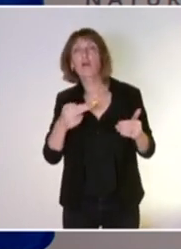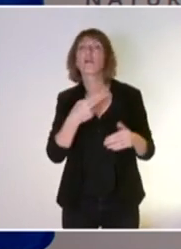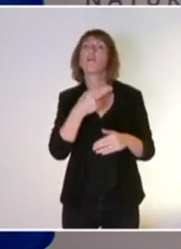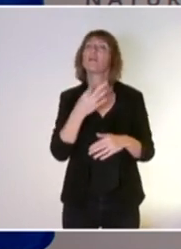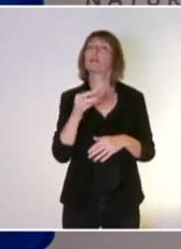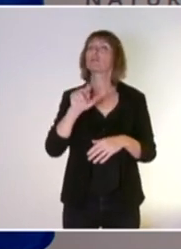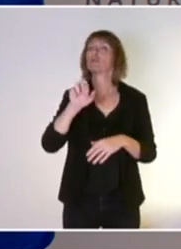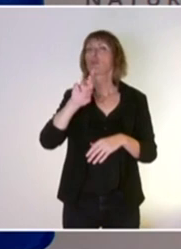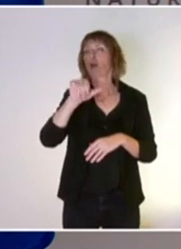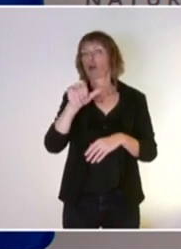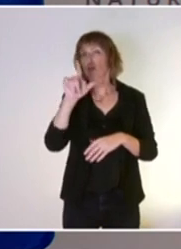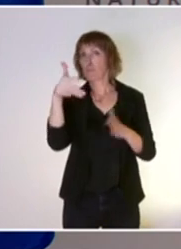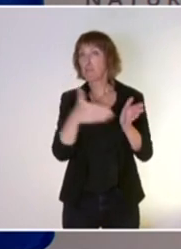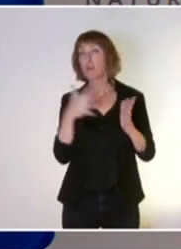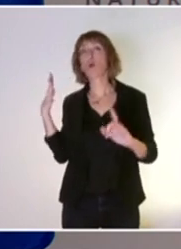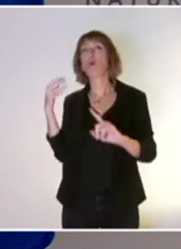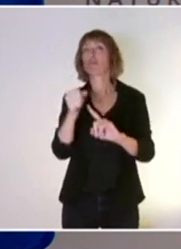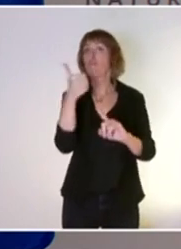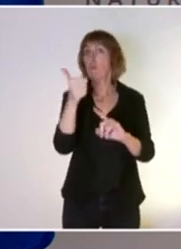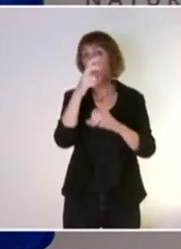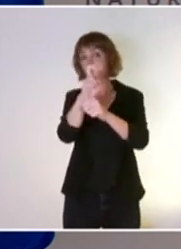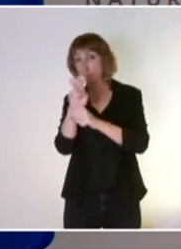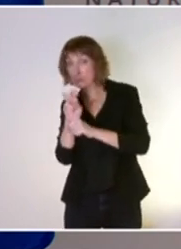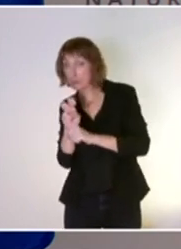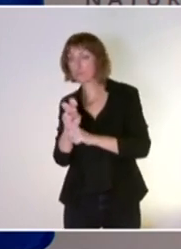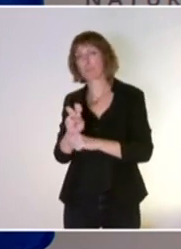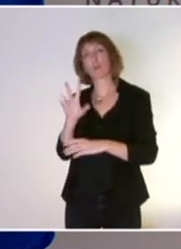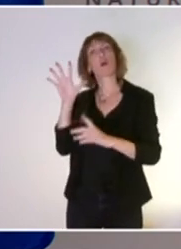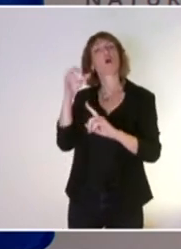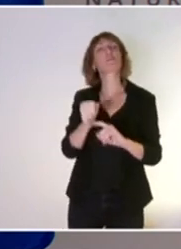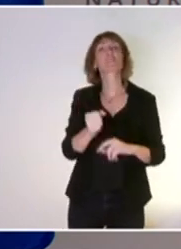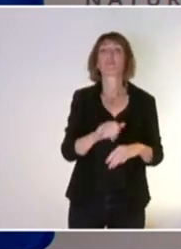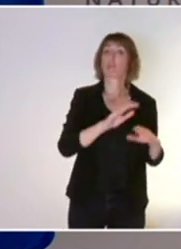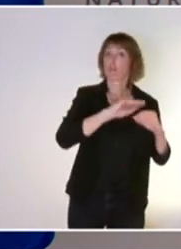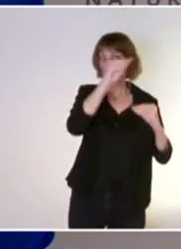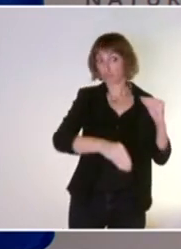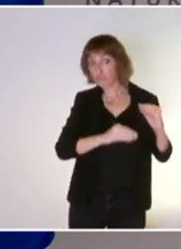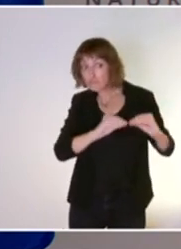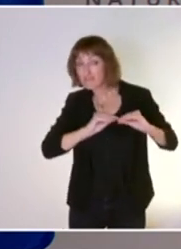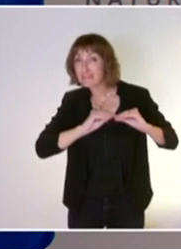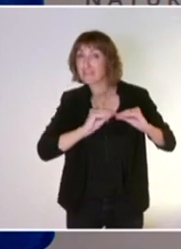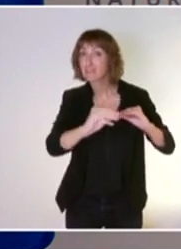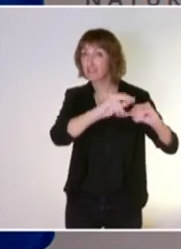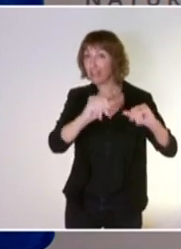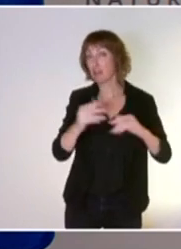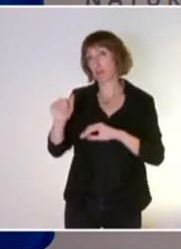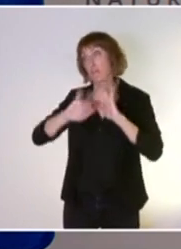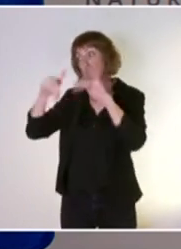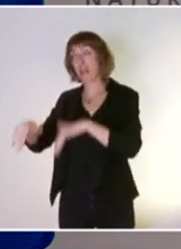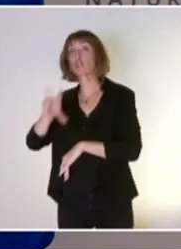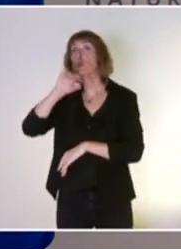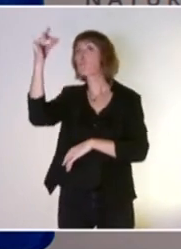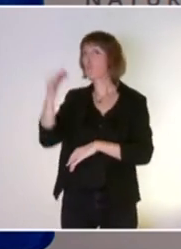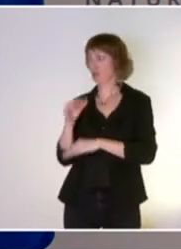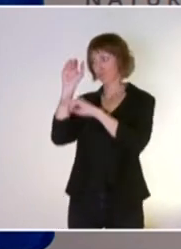cet enjeu de conservation, cet objectif de 30% de protection des terres et des mers que nous portons au niveau européen et au niveau international.